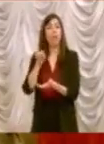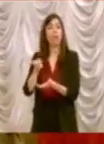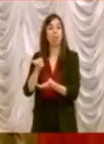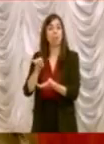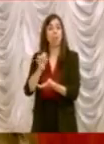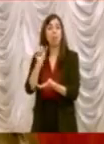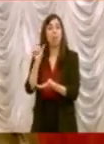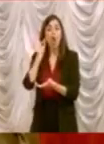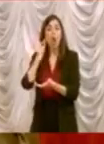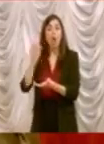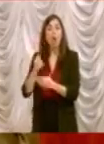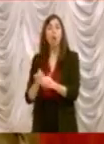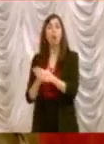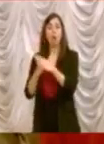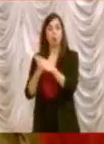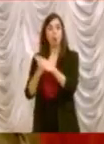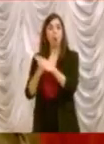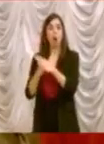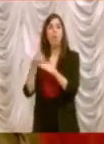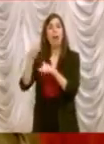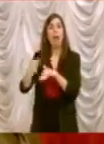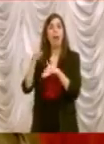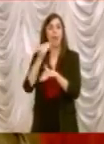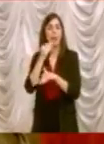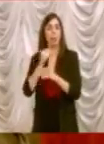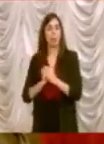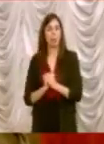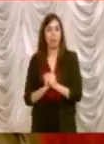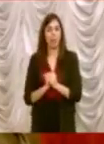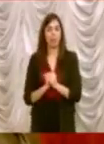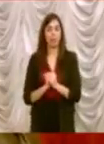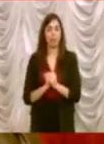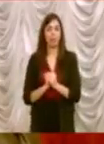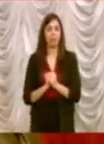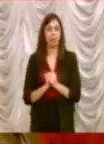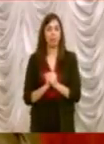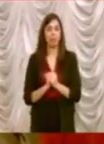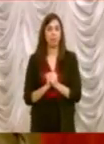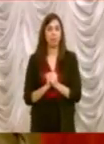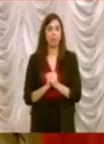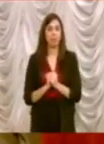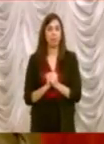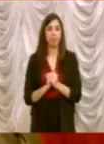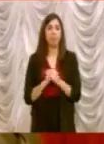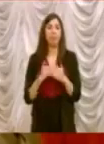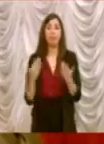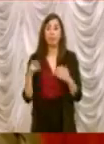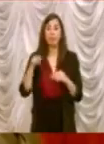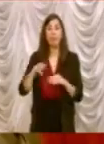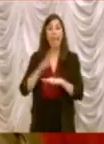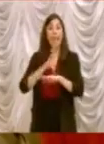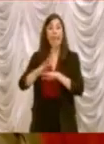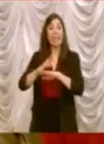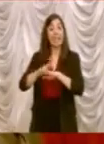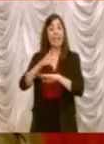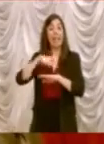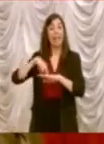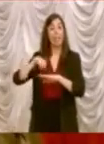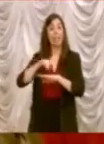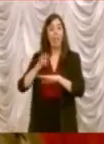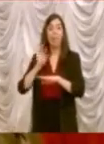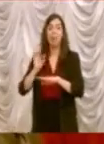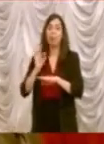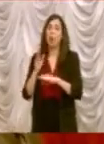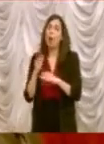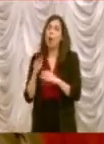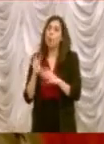sostenere la filiera agricola. Gli interventi saranno finalizzati a quei settori che più hanno